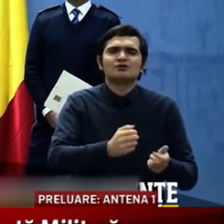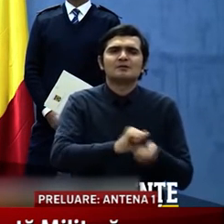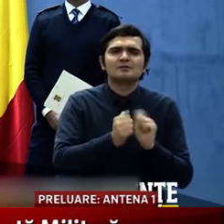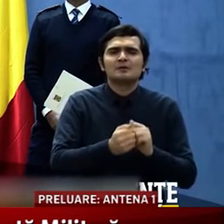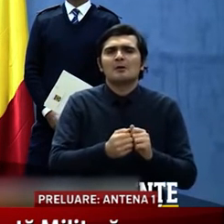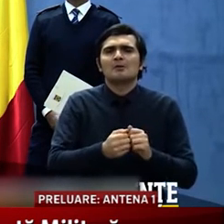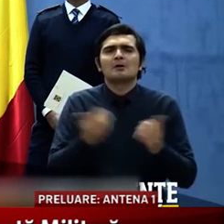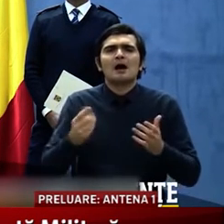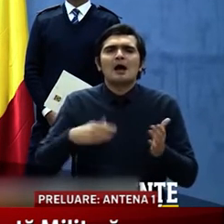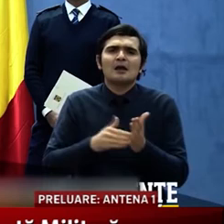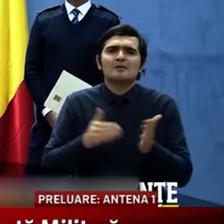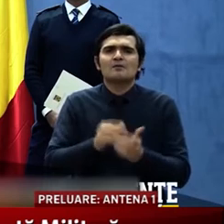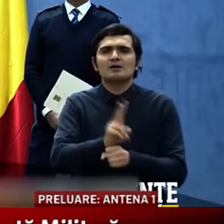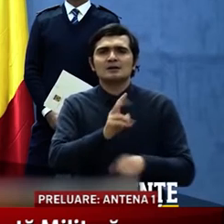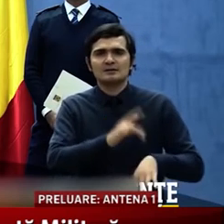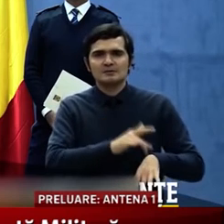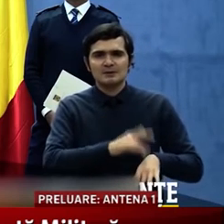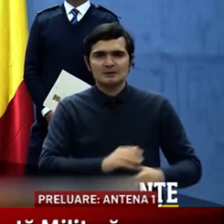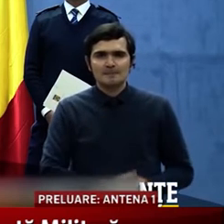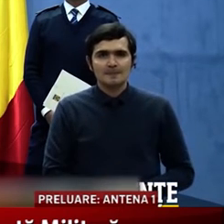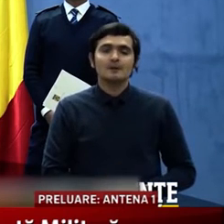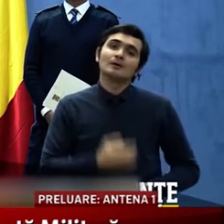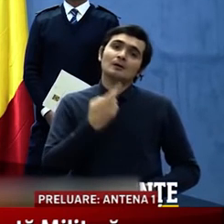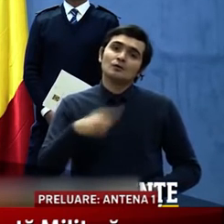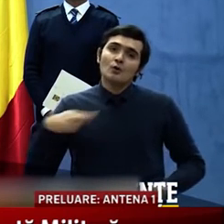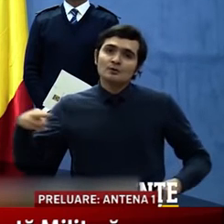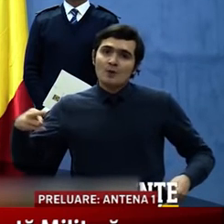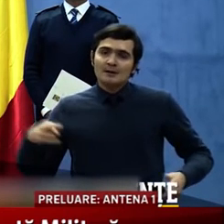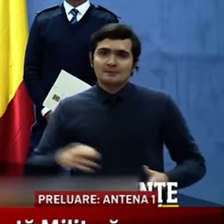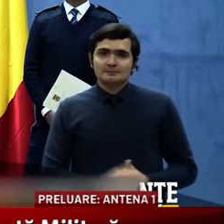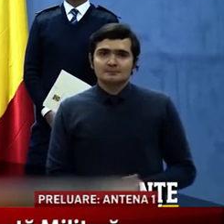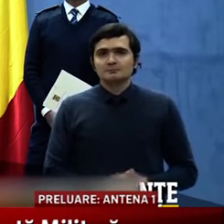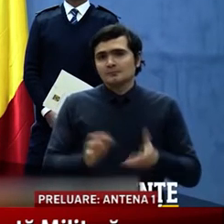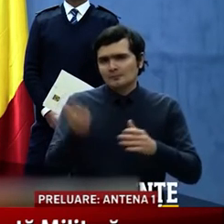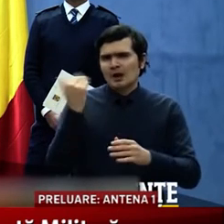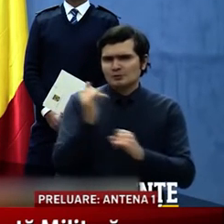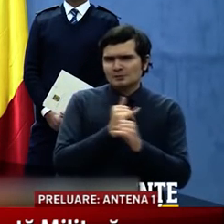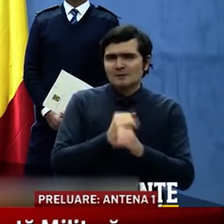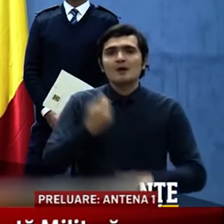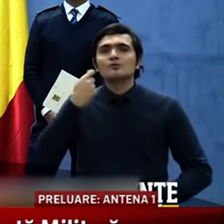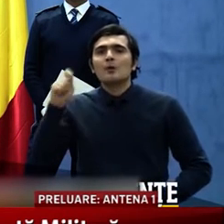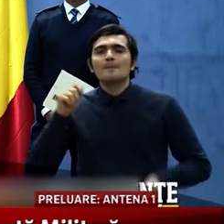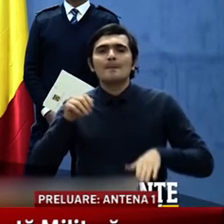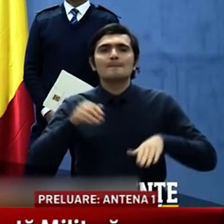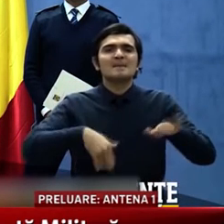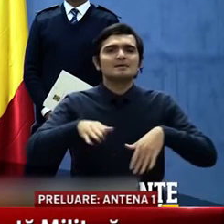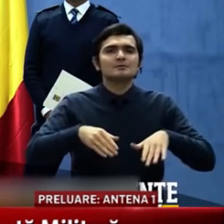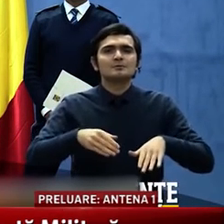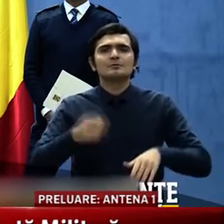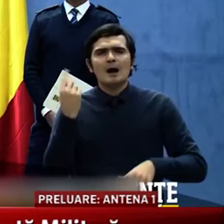spital sau care necesită asistență medicală. În continuare, ați observat că domnul ministru a menționat